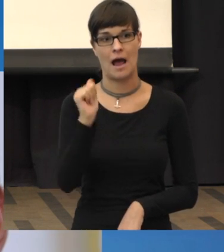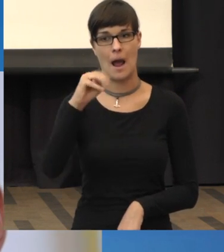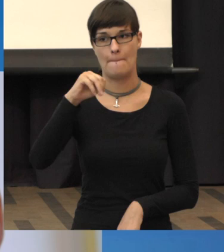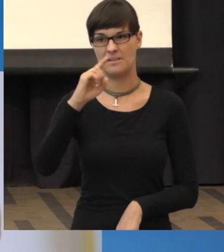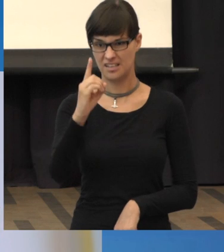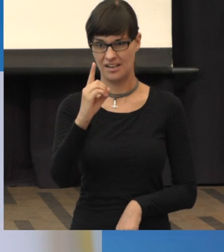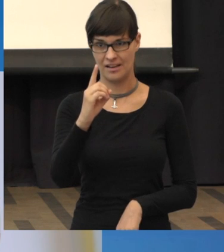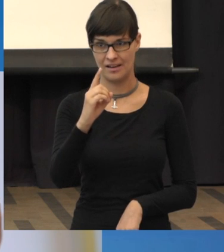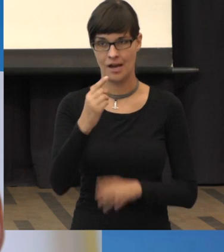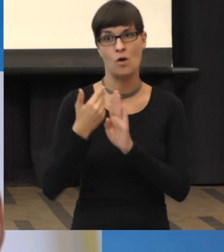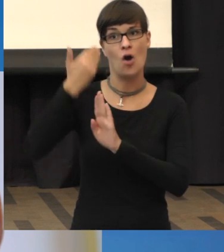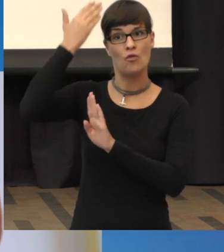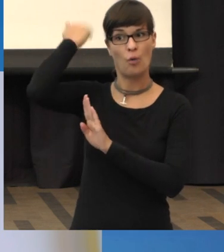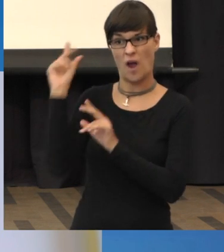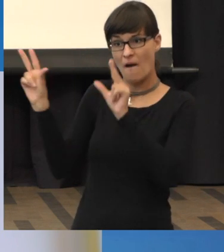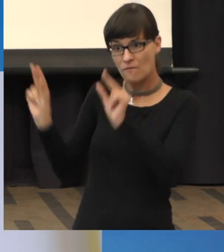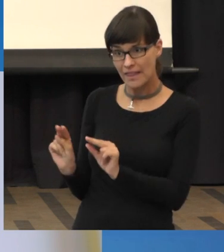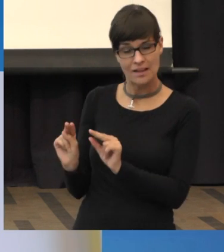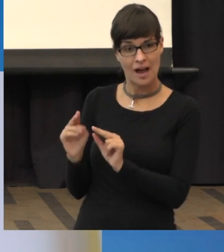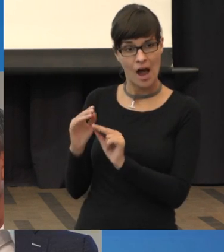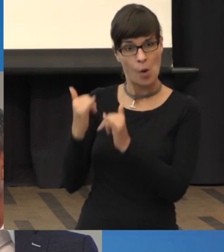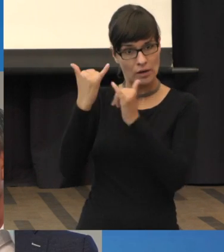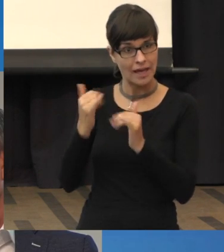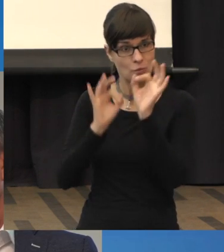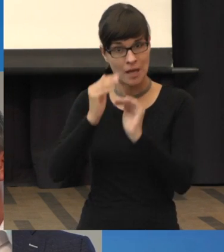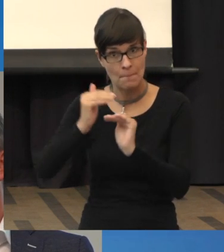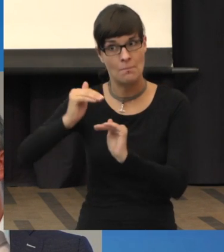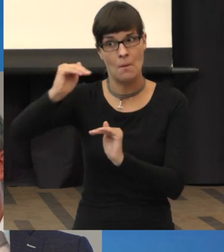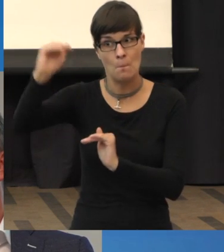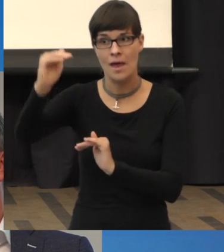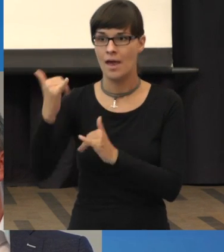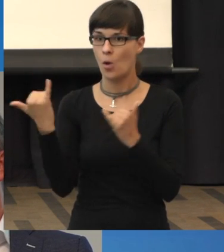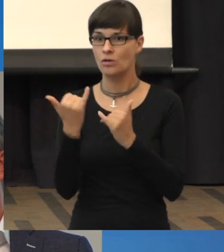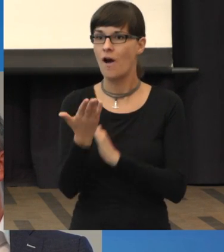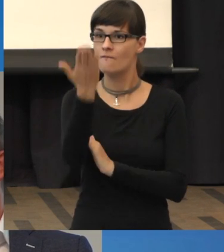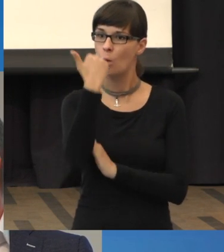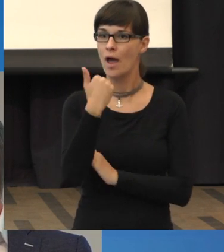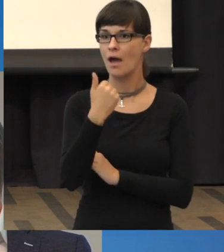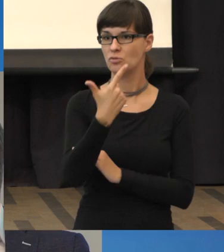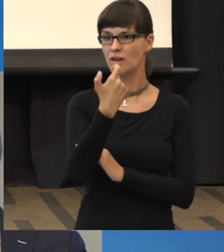die Zahlen gewachsen oder kommen die Prozentzahlen nur deswegen, weil die Menschen länger leben, zustande?